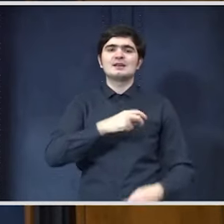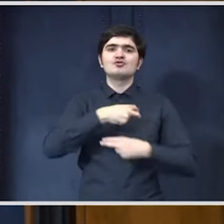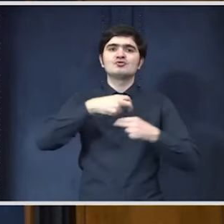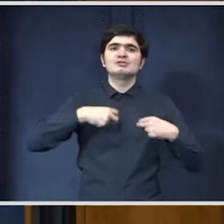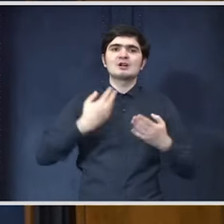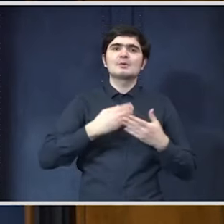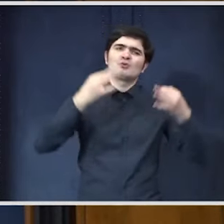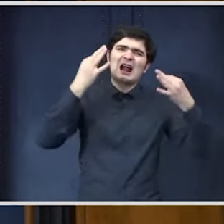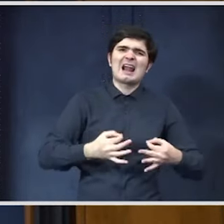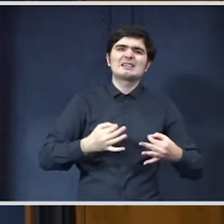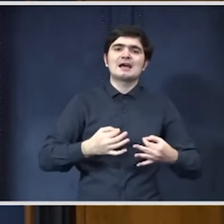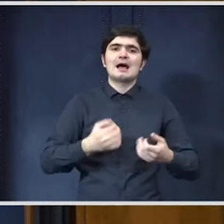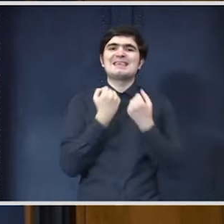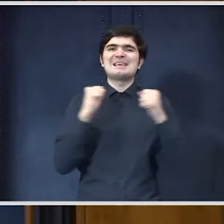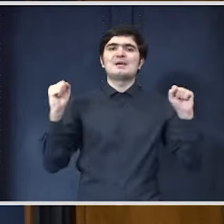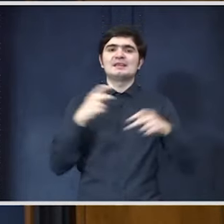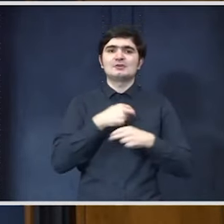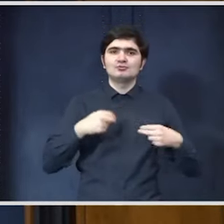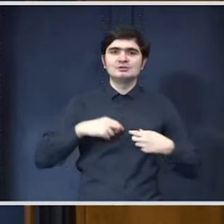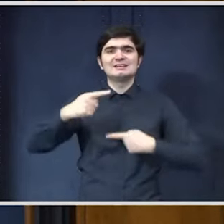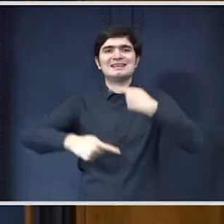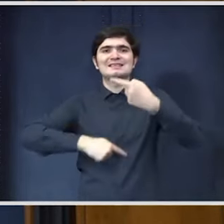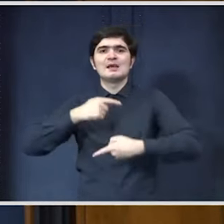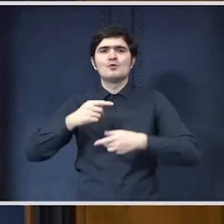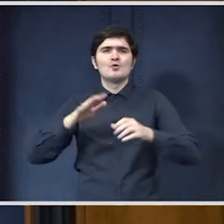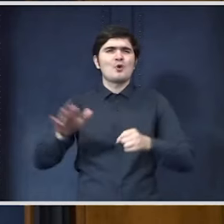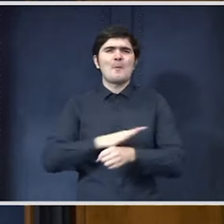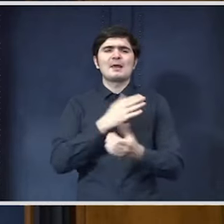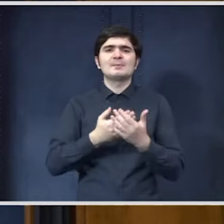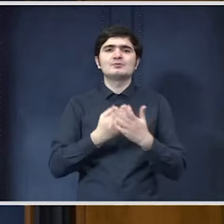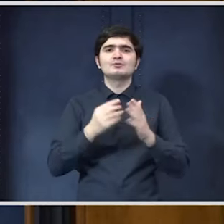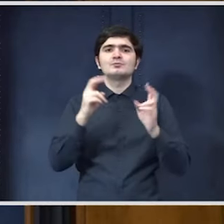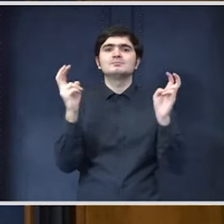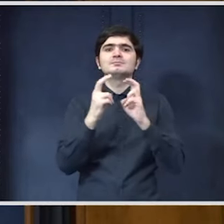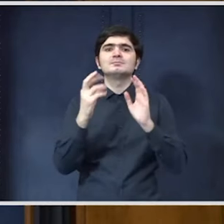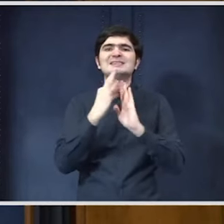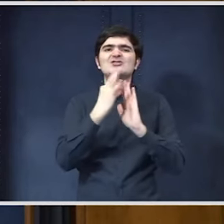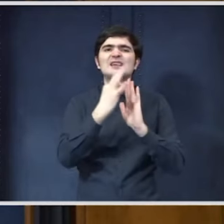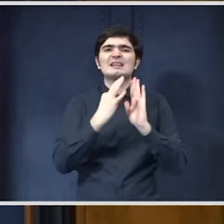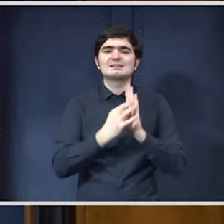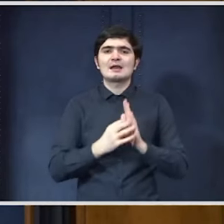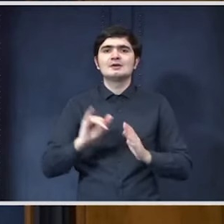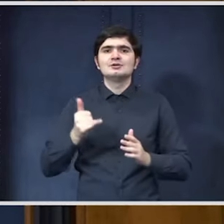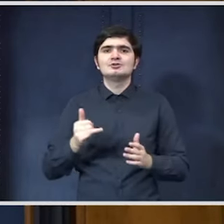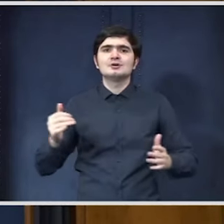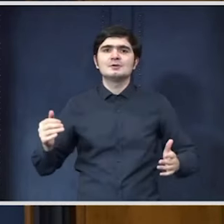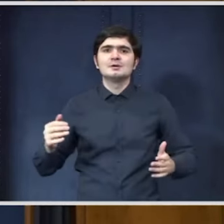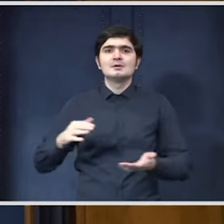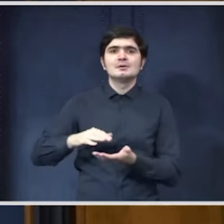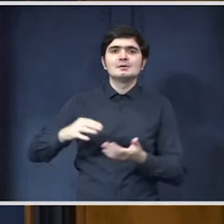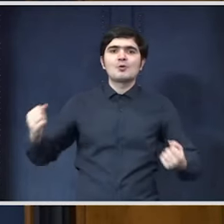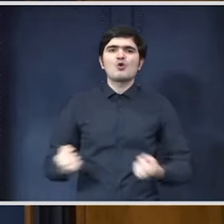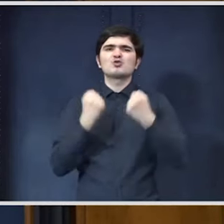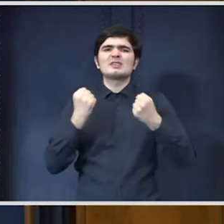garanta independența, sistemul de digitalizare completă a justiției, ești justiție, consolidarea capacității tehnice,